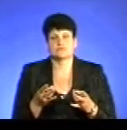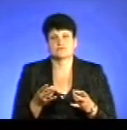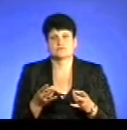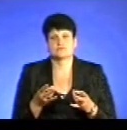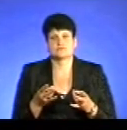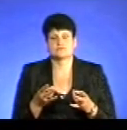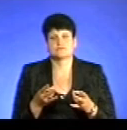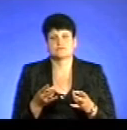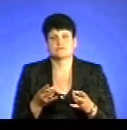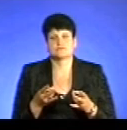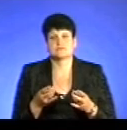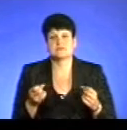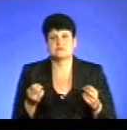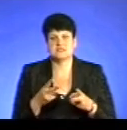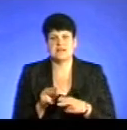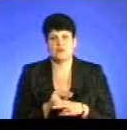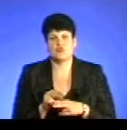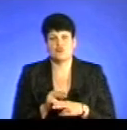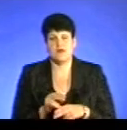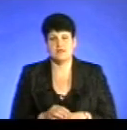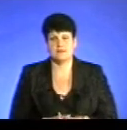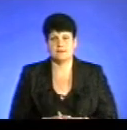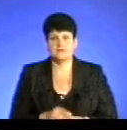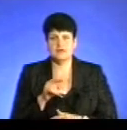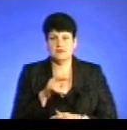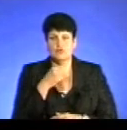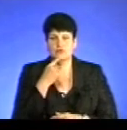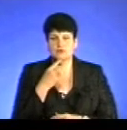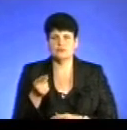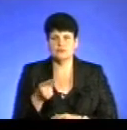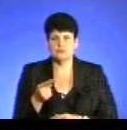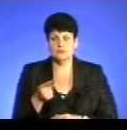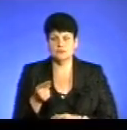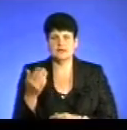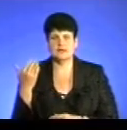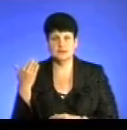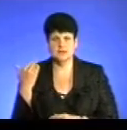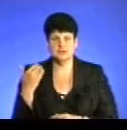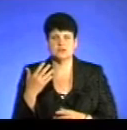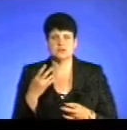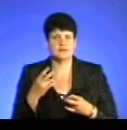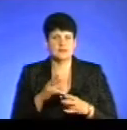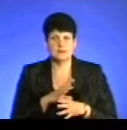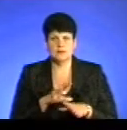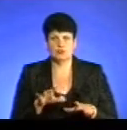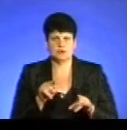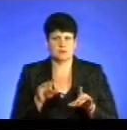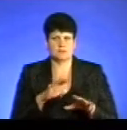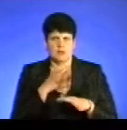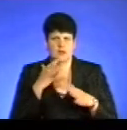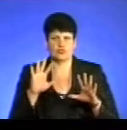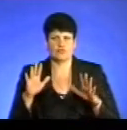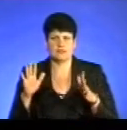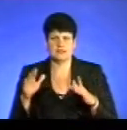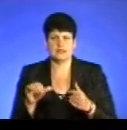спеціального лікування. Ви зазначали, що на Тернопільщині раніше не траплялося так багато випадків